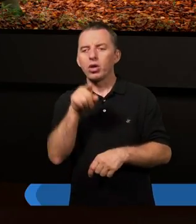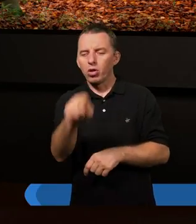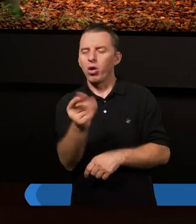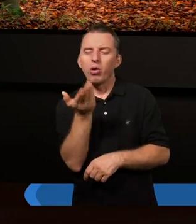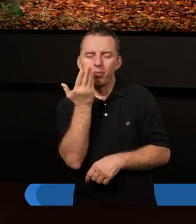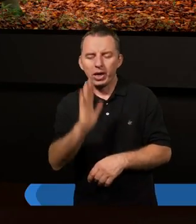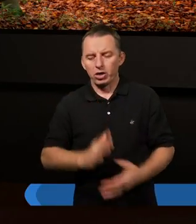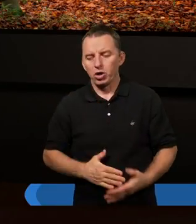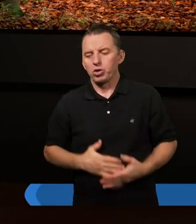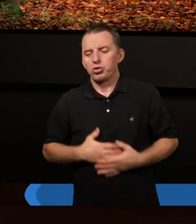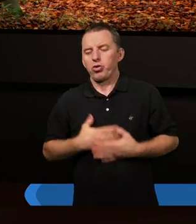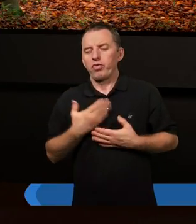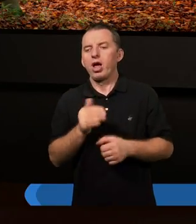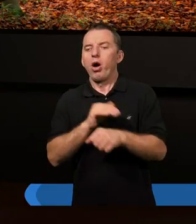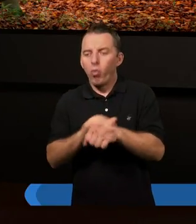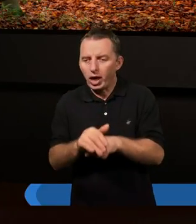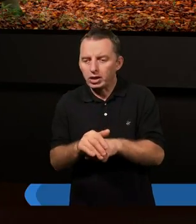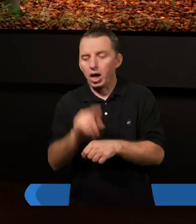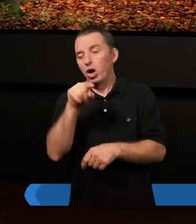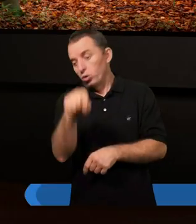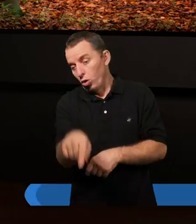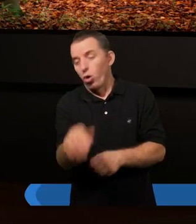dziwne jest. Łaska to jest łaska.